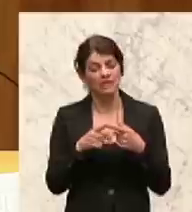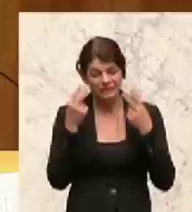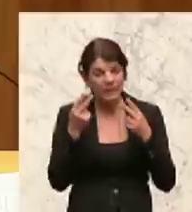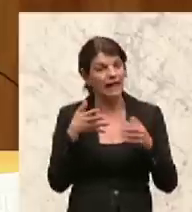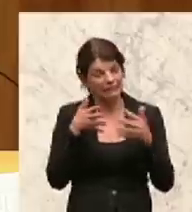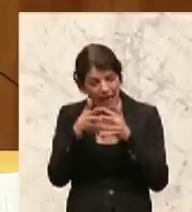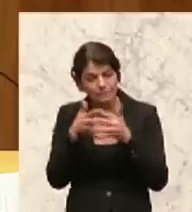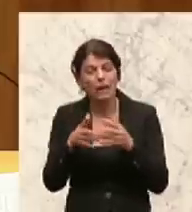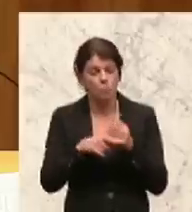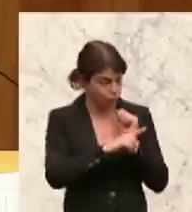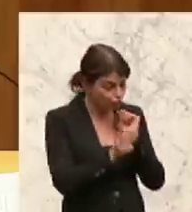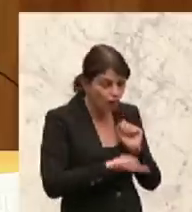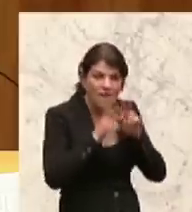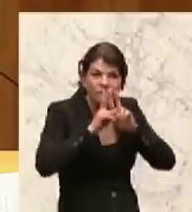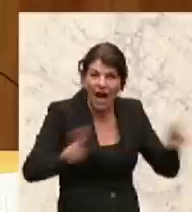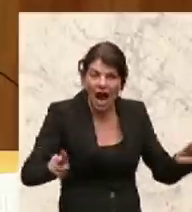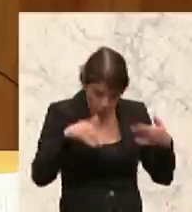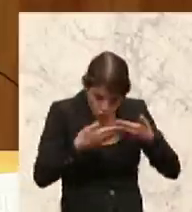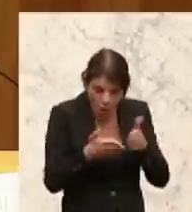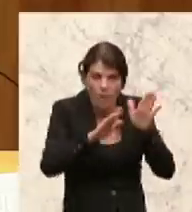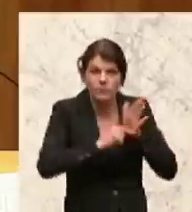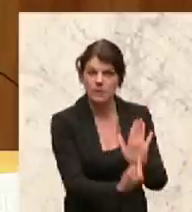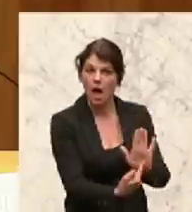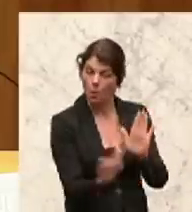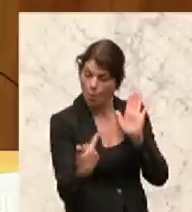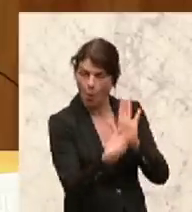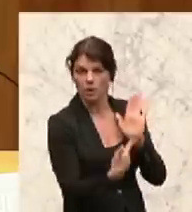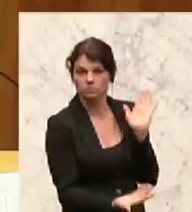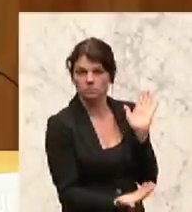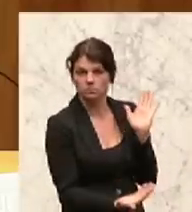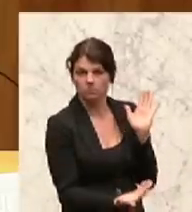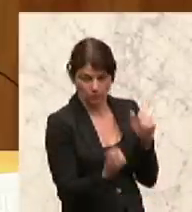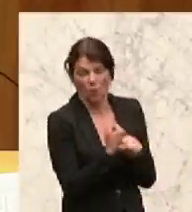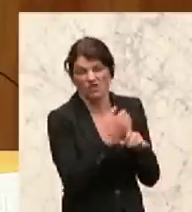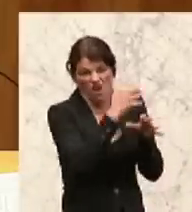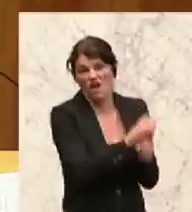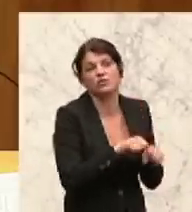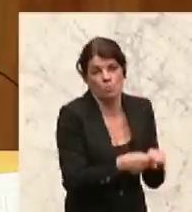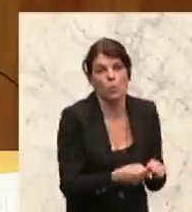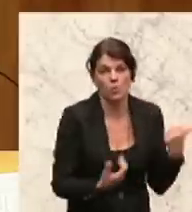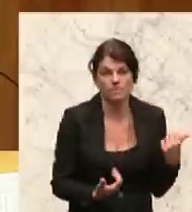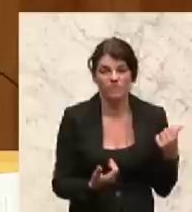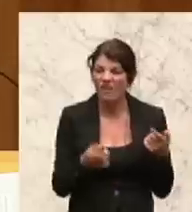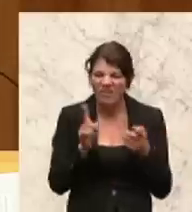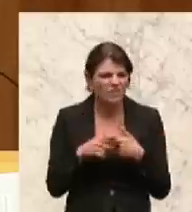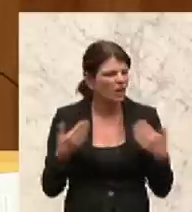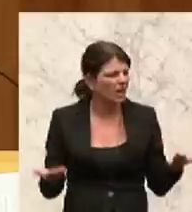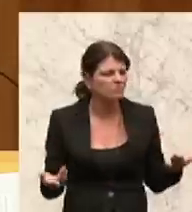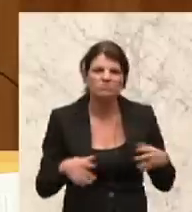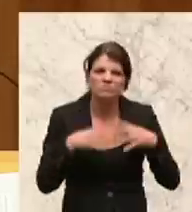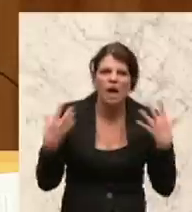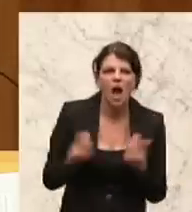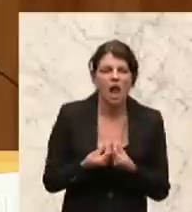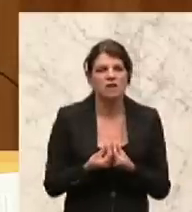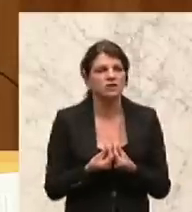Budgetwahrheit das hier auszuweisen ist. Und wenn jetzt das Ganze bei 7